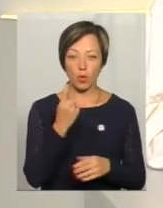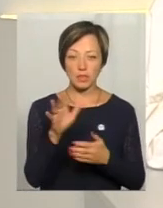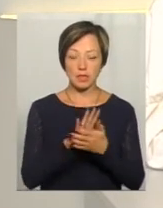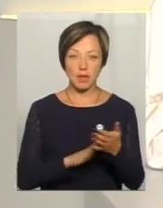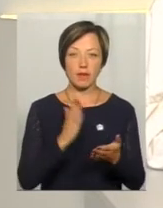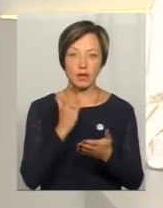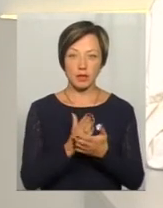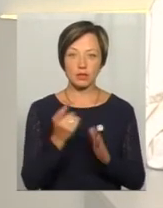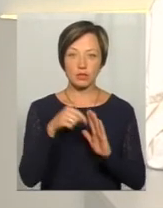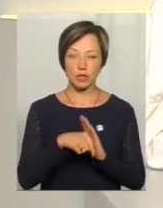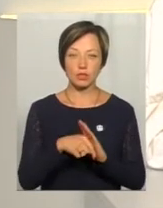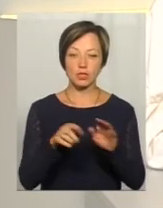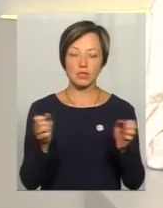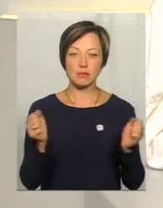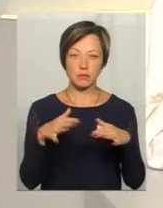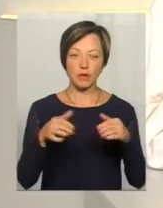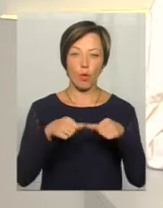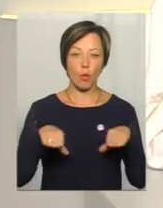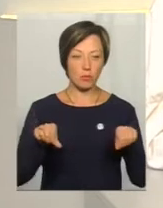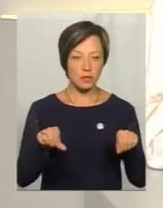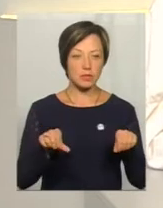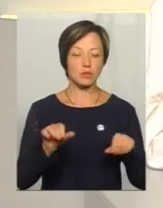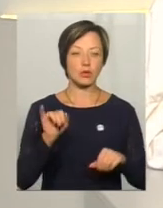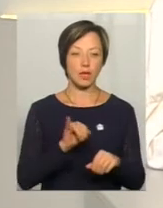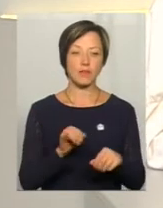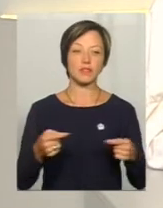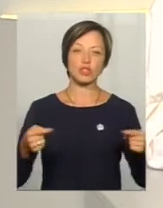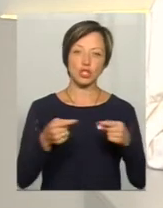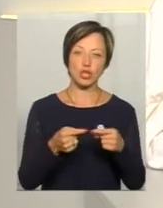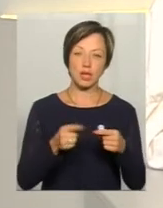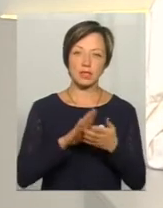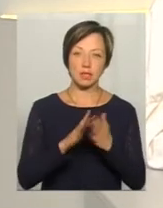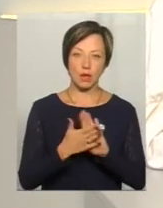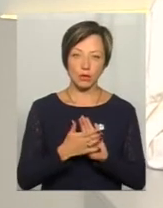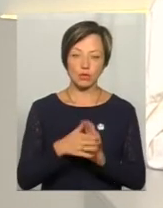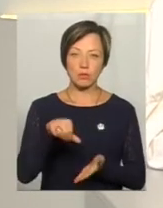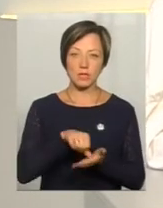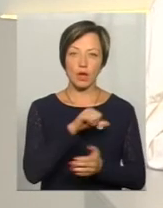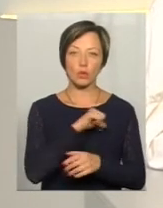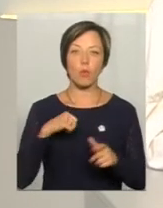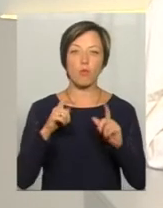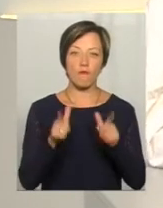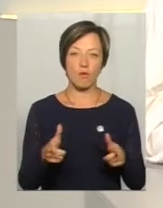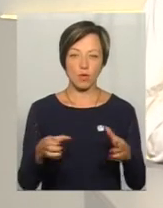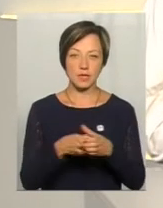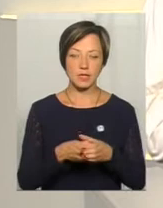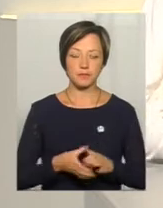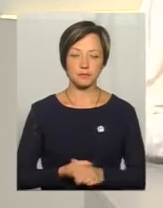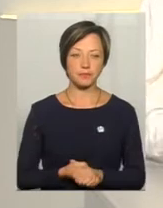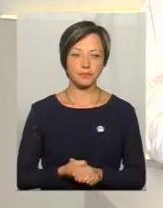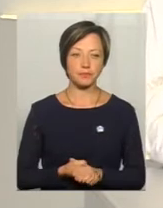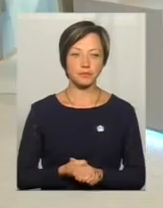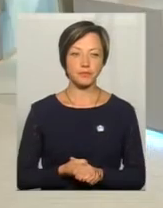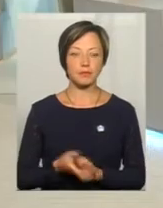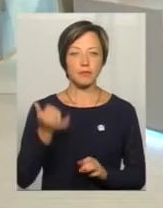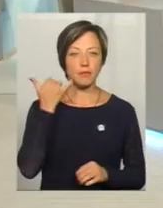поступила, ми скликаємо комісію і комісія визначає статус бійця-добровольця. Зрозуміло. Телефонно